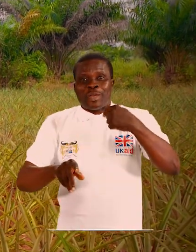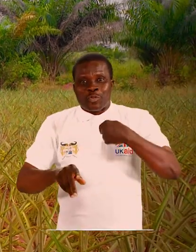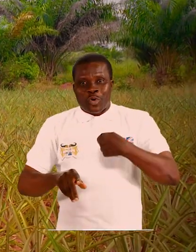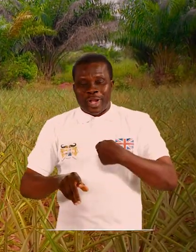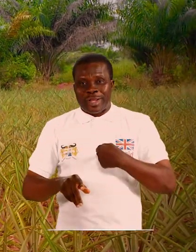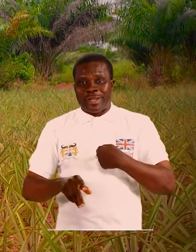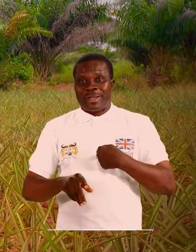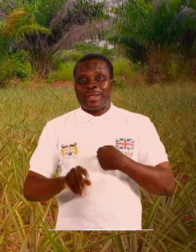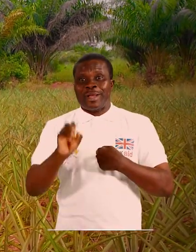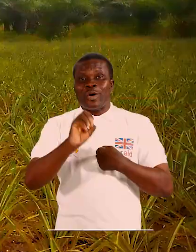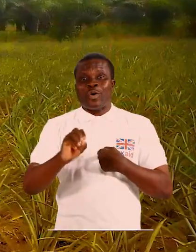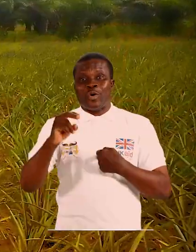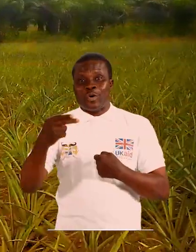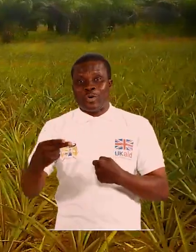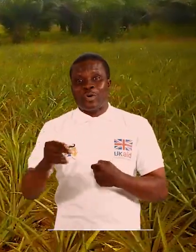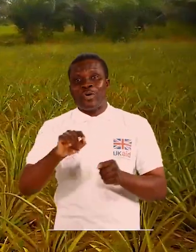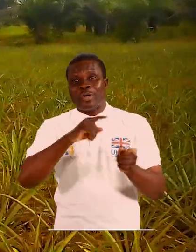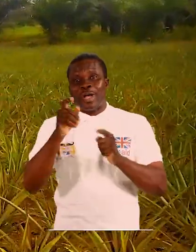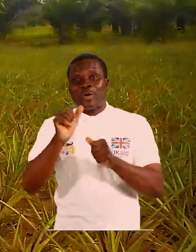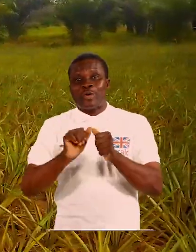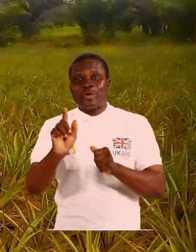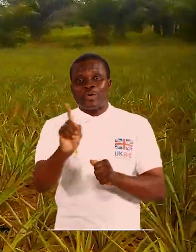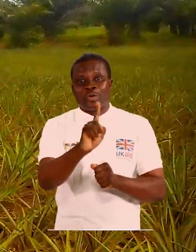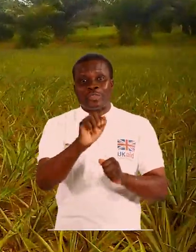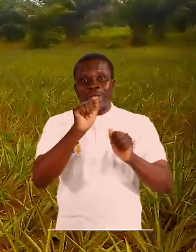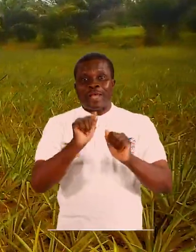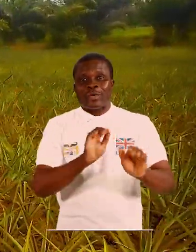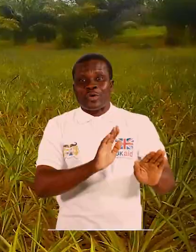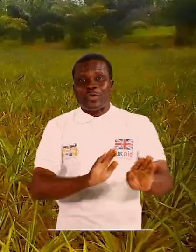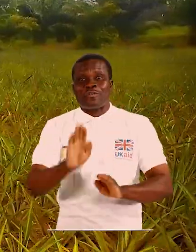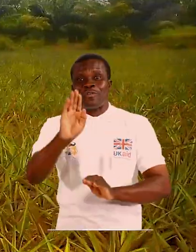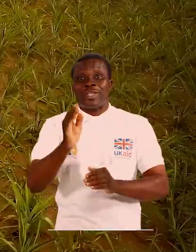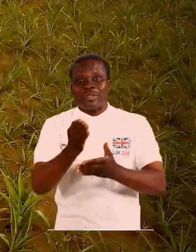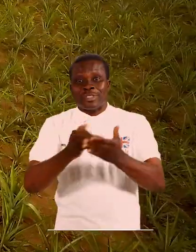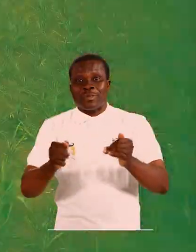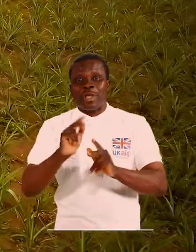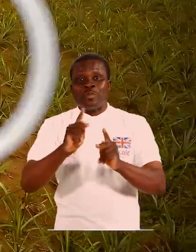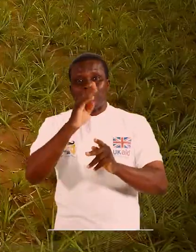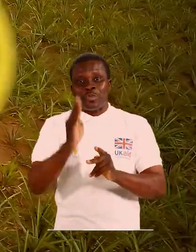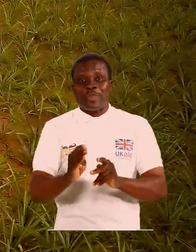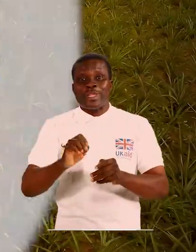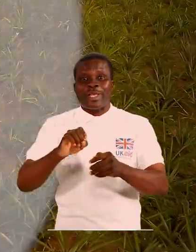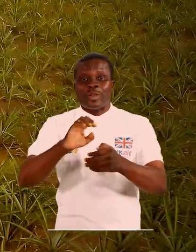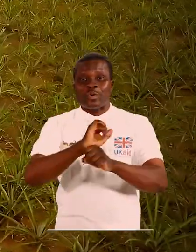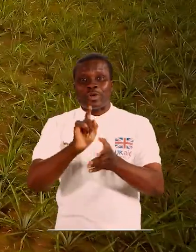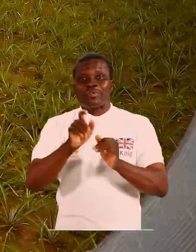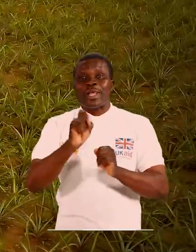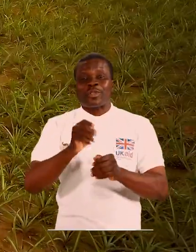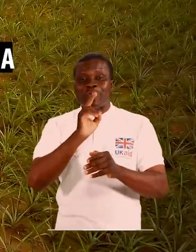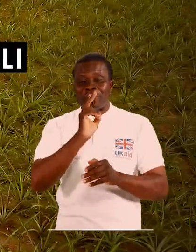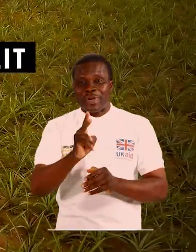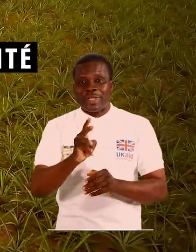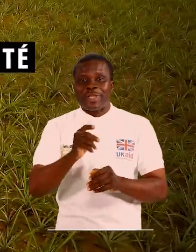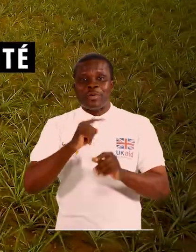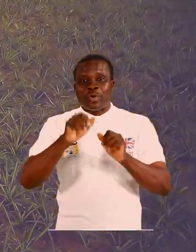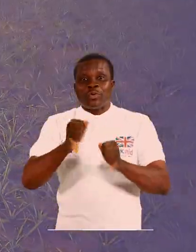et moi Alors que chacun fait sa part Peu plus du Vénin, la COVID-19 est